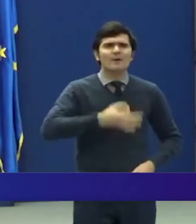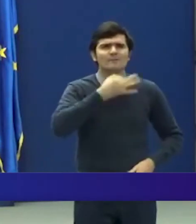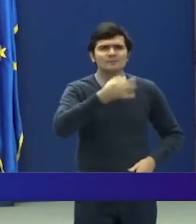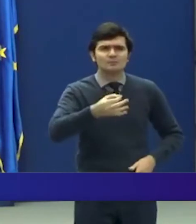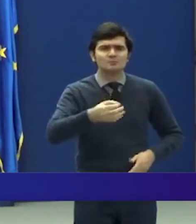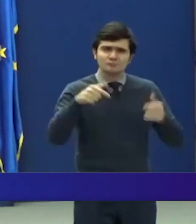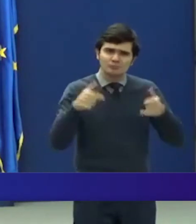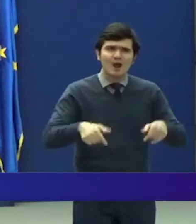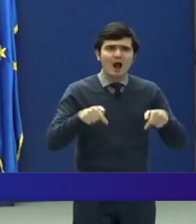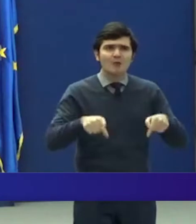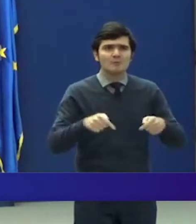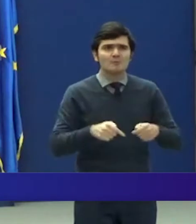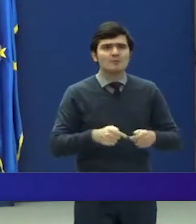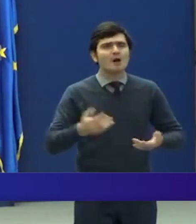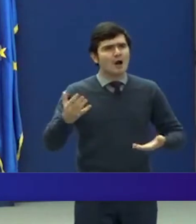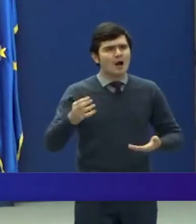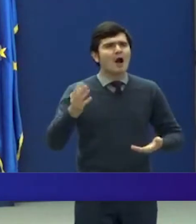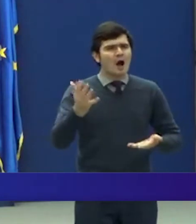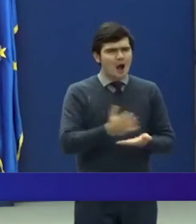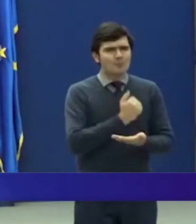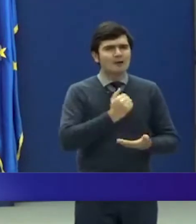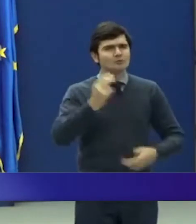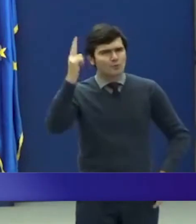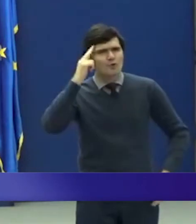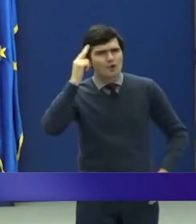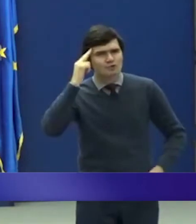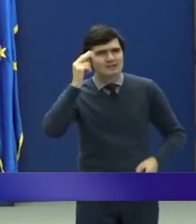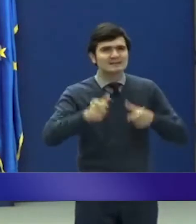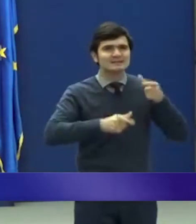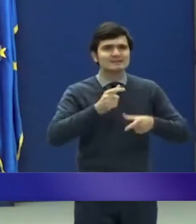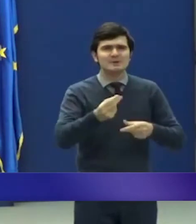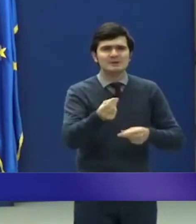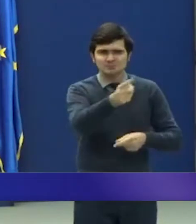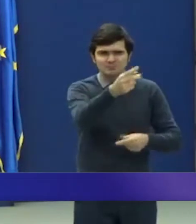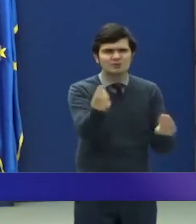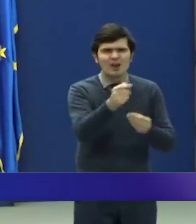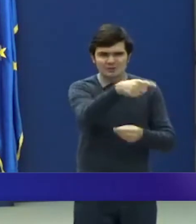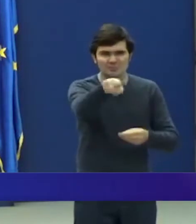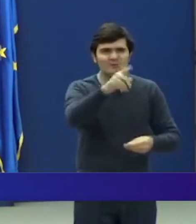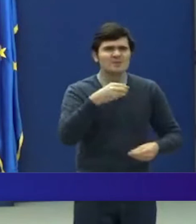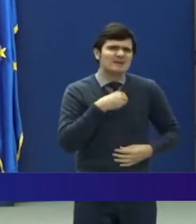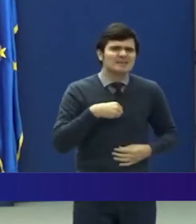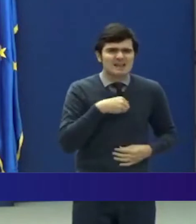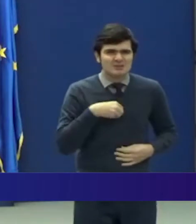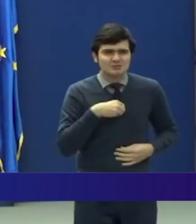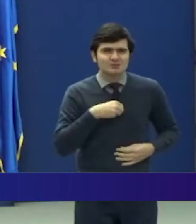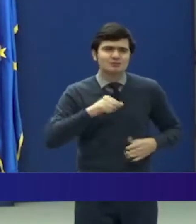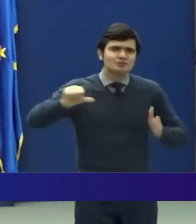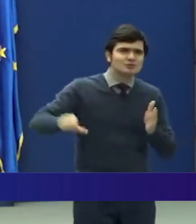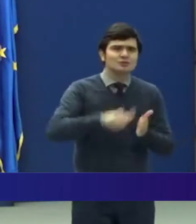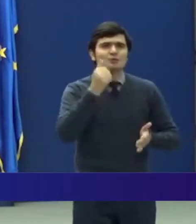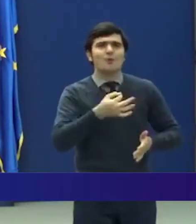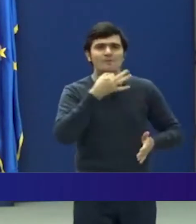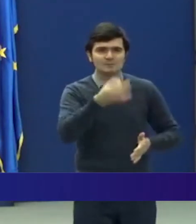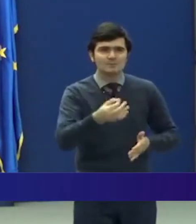această cale că am luat la cunoștință despre ceea ce vă neliniștește și vă punctez încă o dată